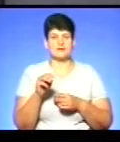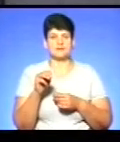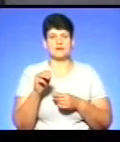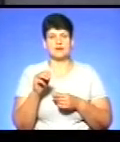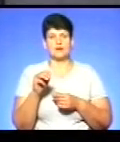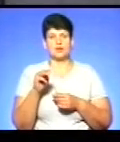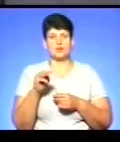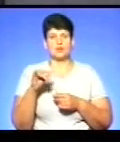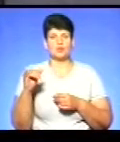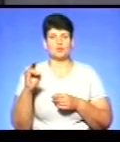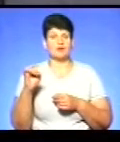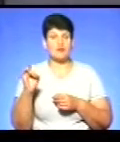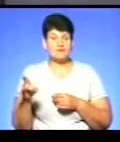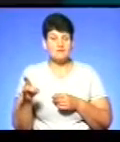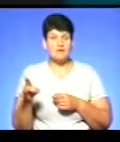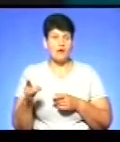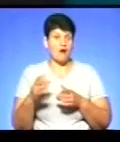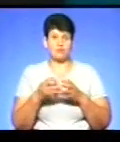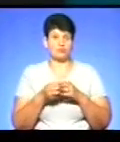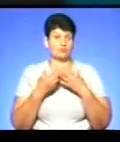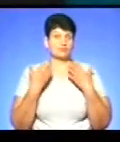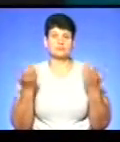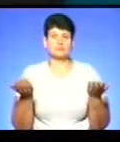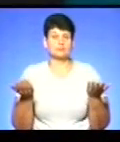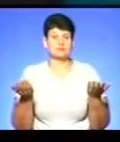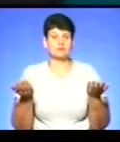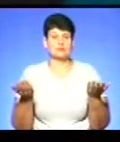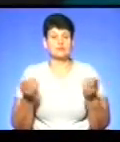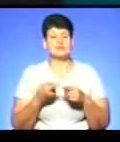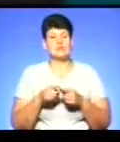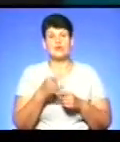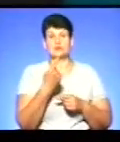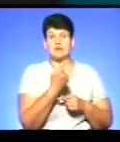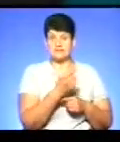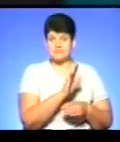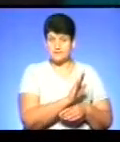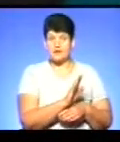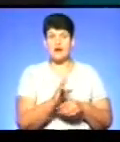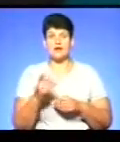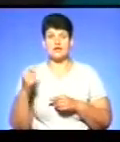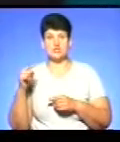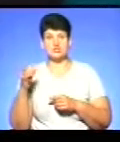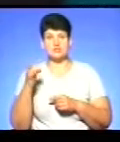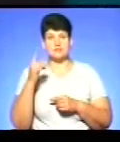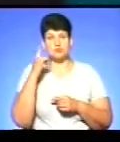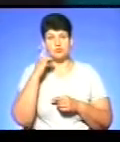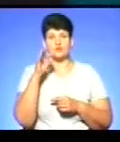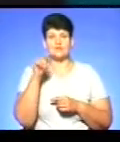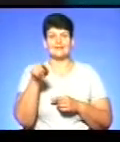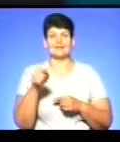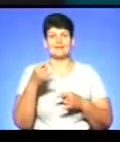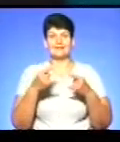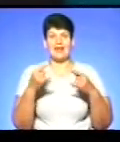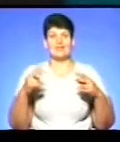перетворювач, а результату не буде. Тому це одне. Інше, треба все-таки орієнтуватися на ті телевежі, які